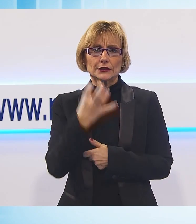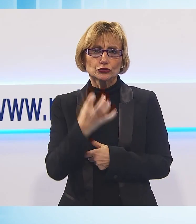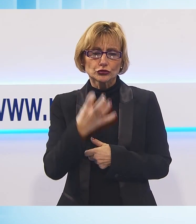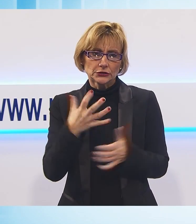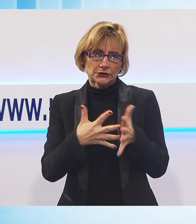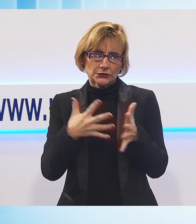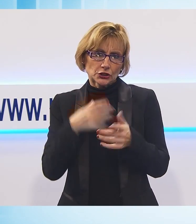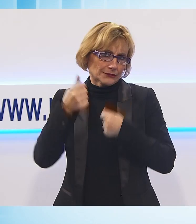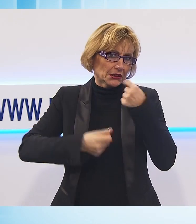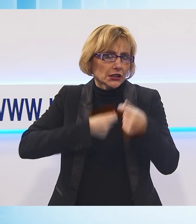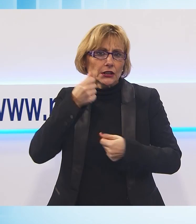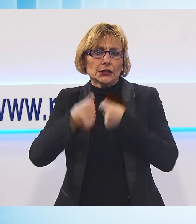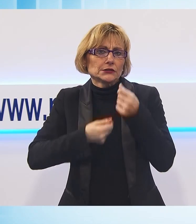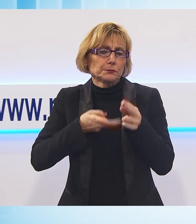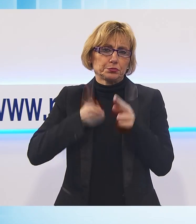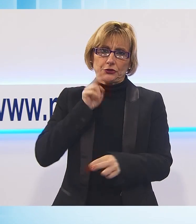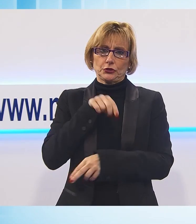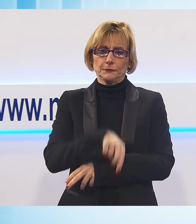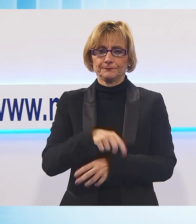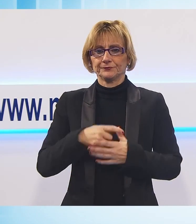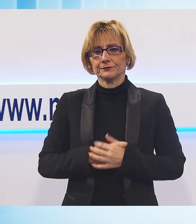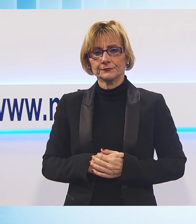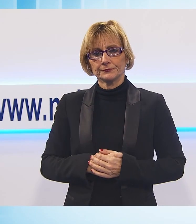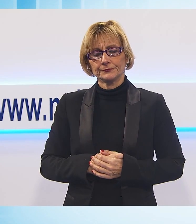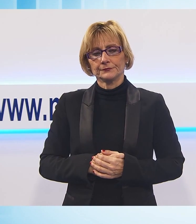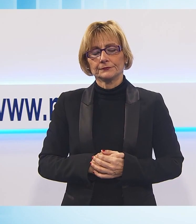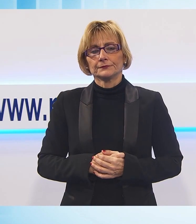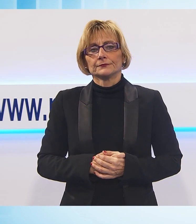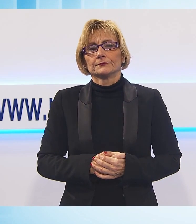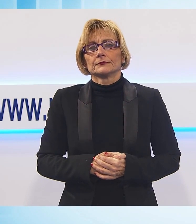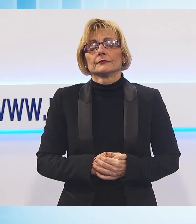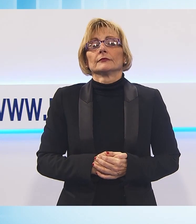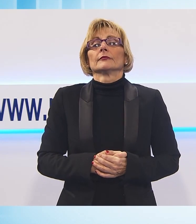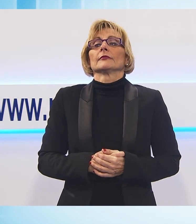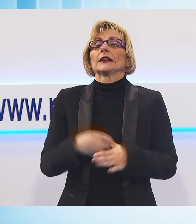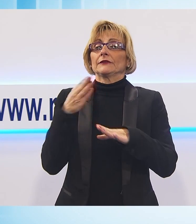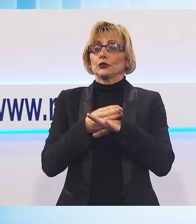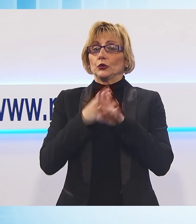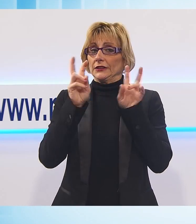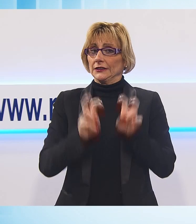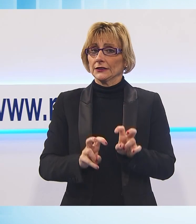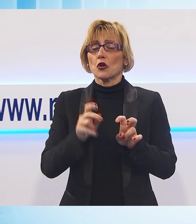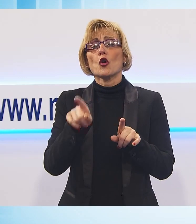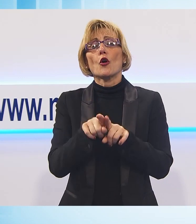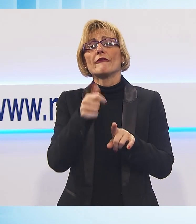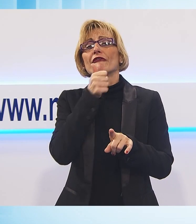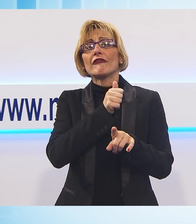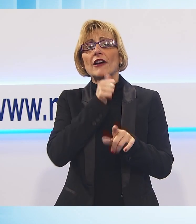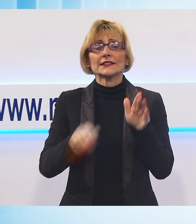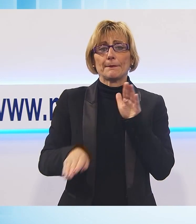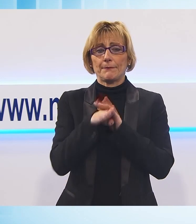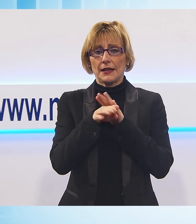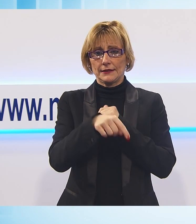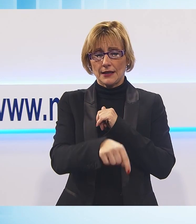e i costi della tenuta contabile. Una falsa partenza che fa discutere il mondo del commercio a cui questa